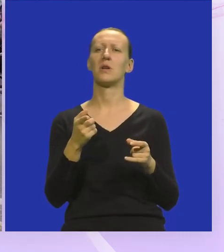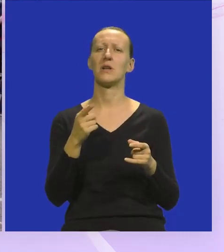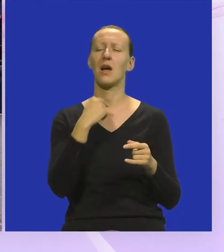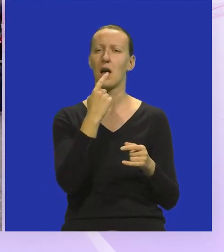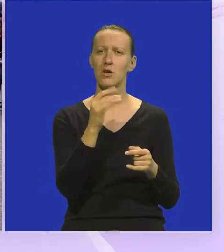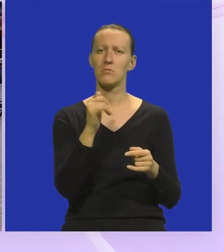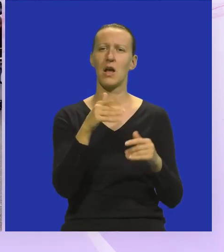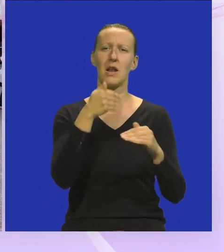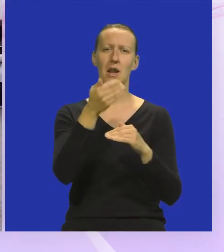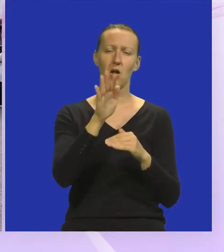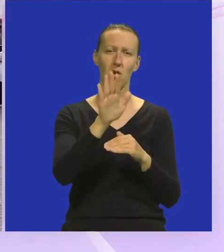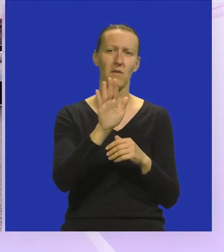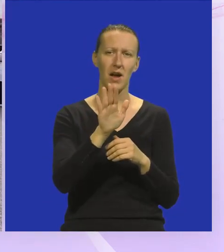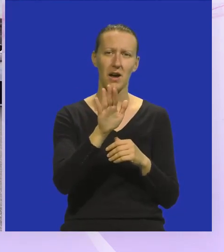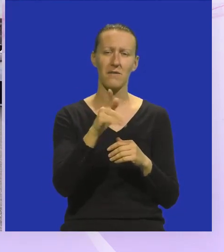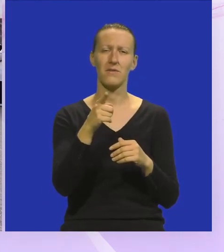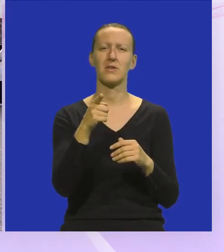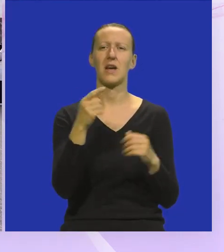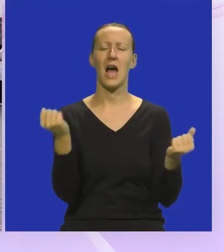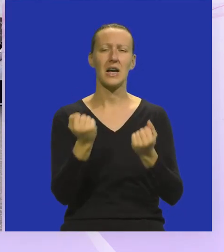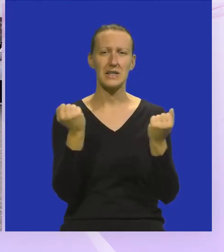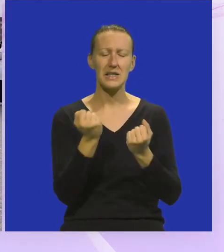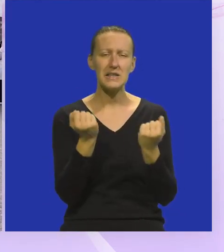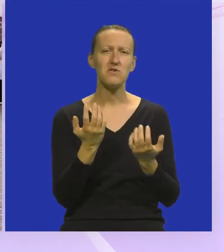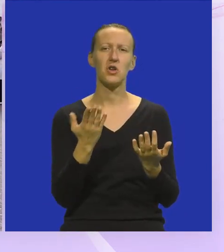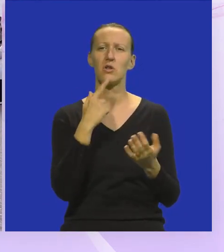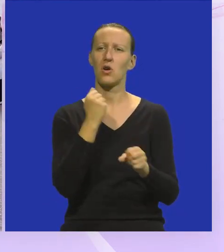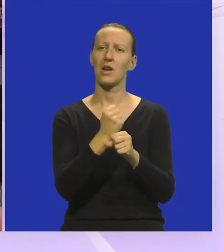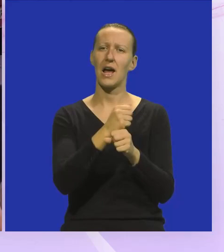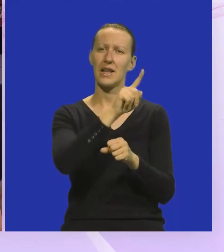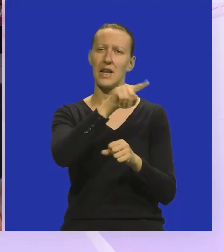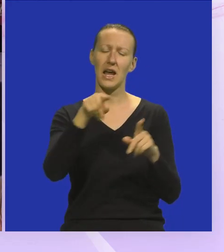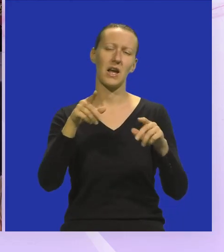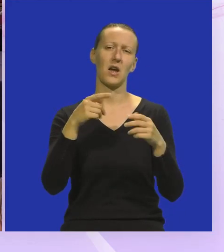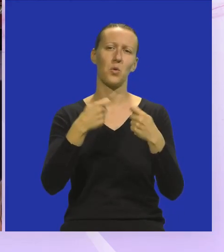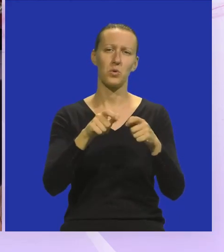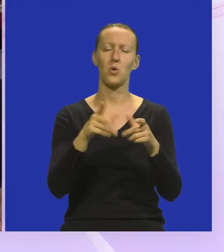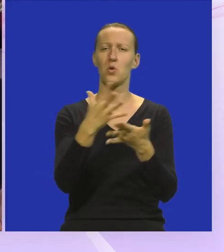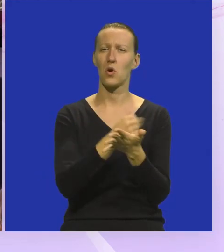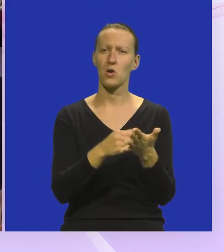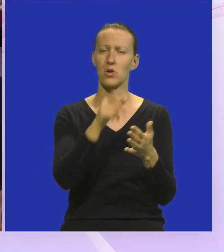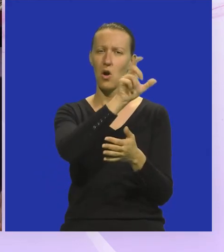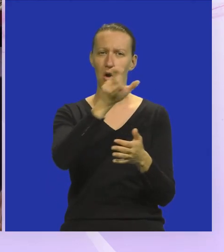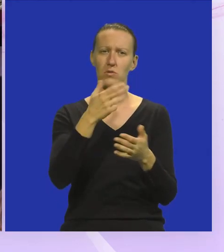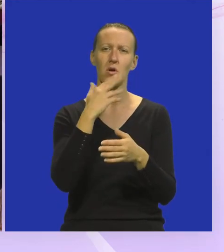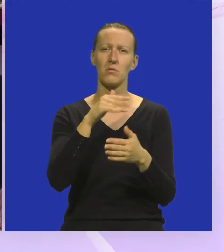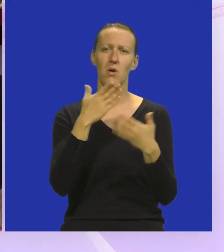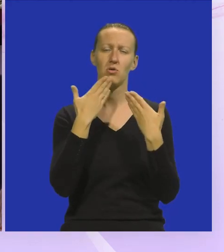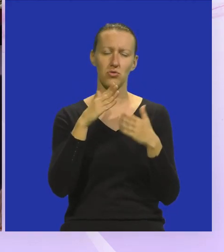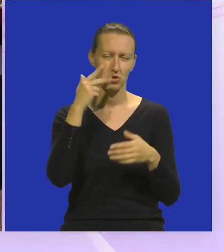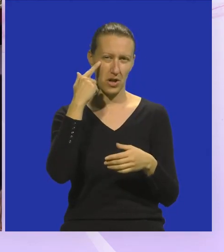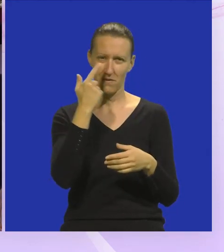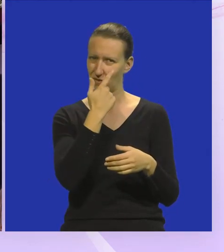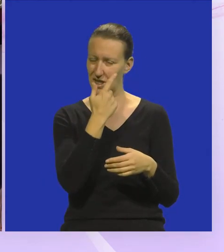kažem da nakon ovakvih poduhvata koje rade pojedine udruge u korist osoba sa oštićenjem